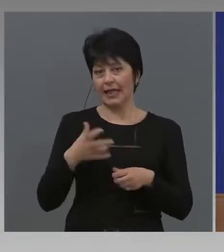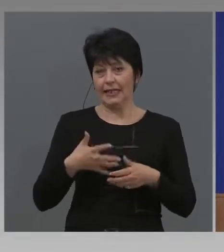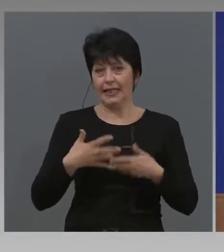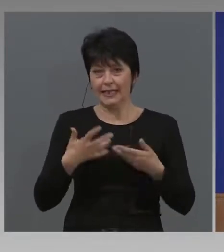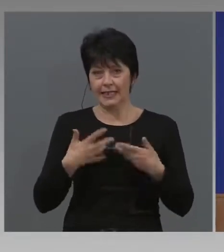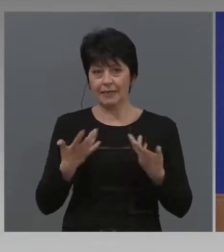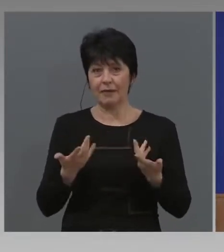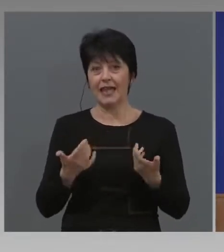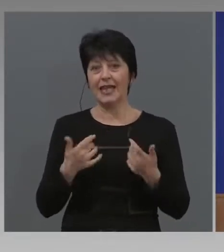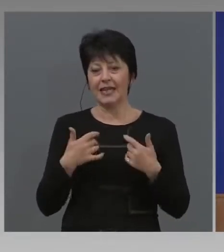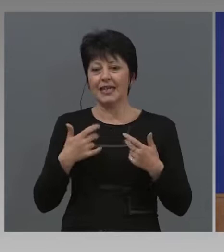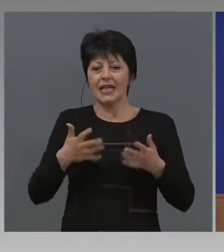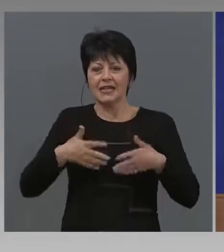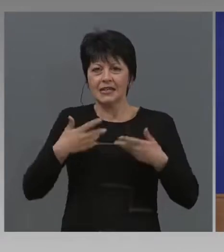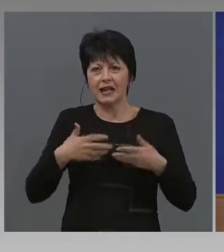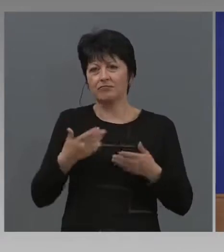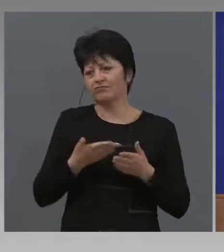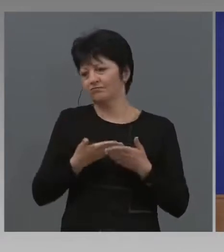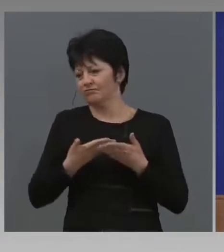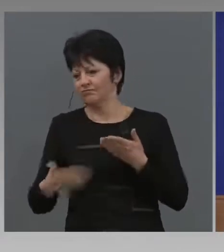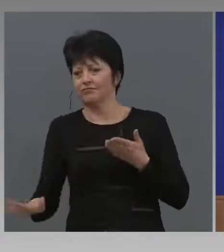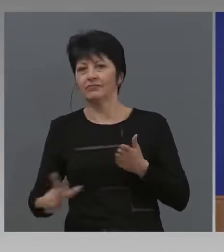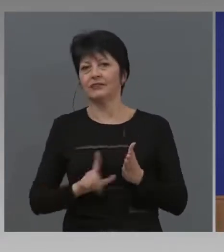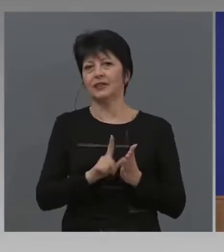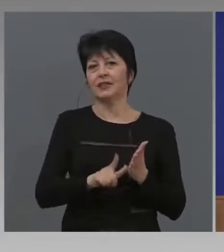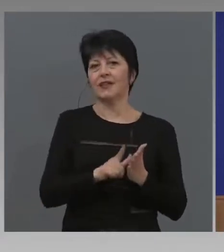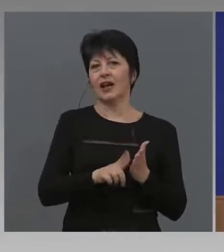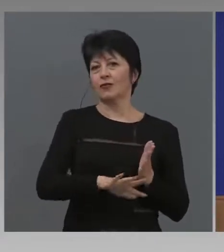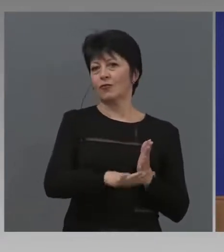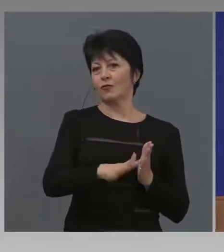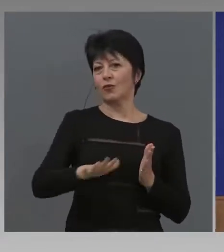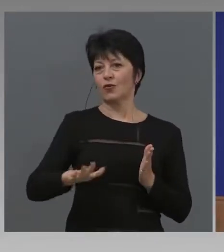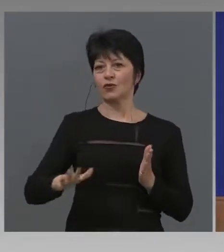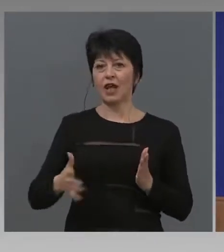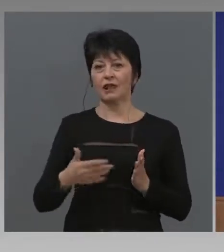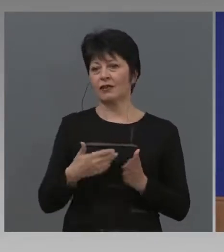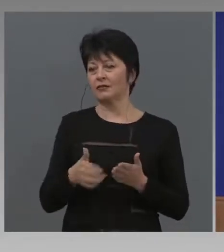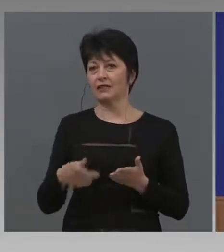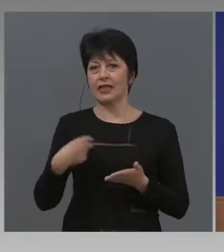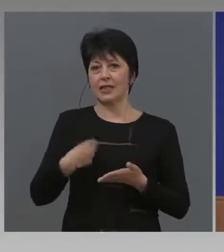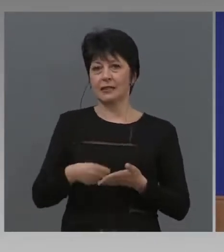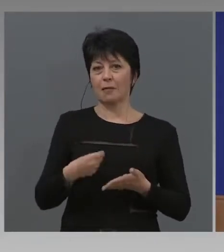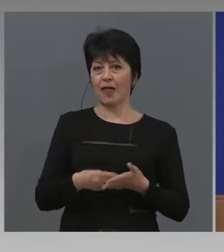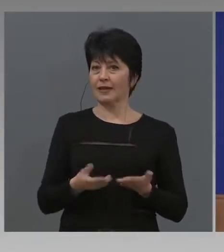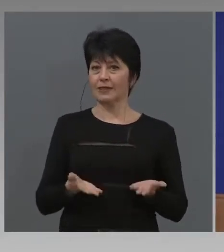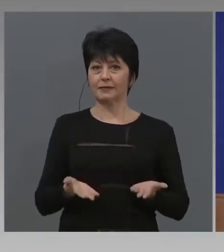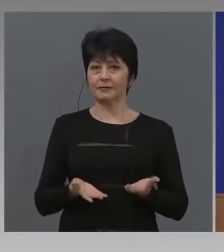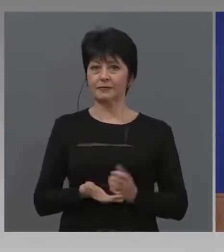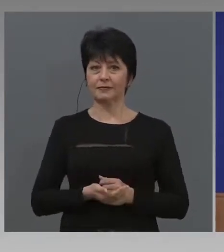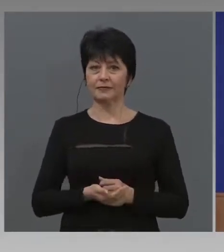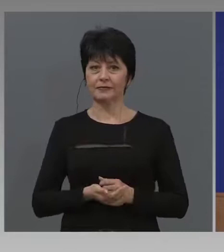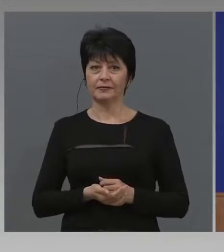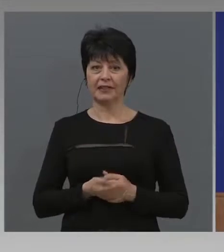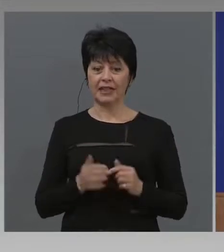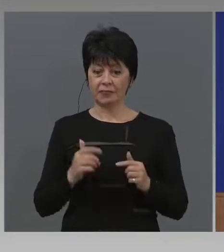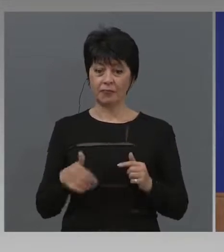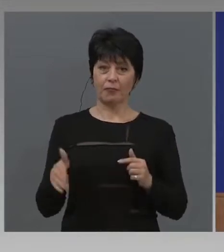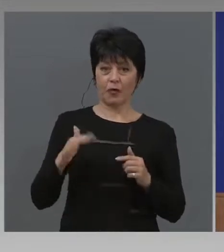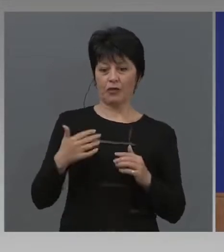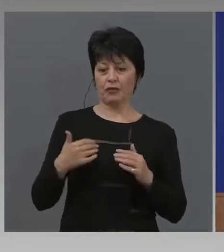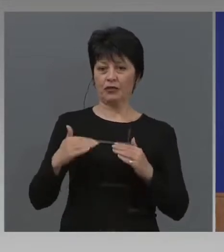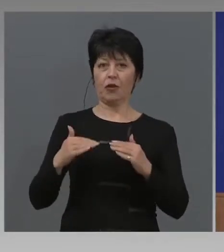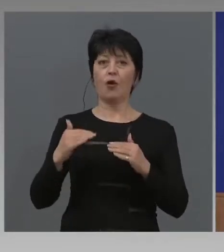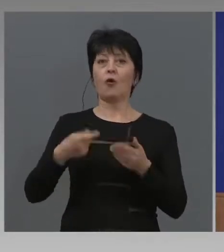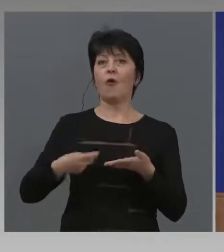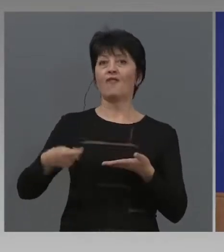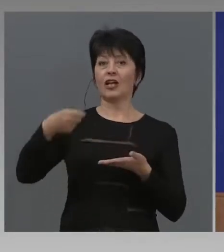Ами аз искам да падна извареното положение, защото отработиме без заплата. Къд няма изварено положение, пак ще ни върнат заплата. Всички работят без